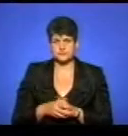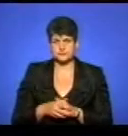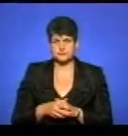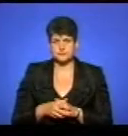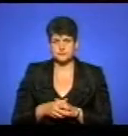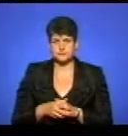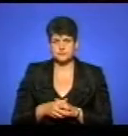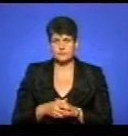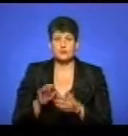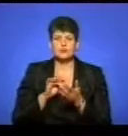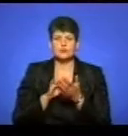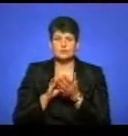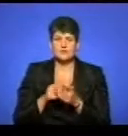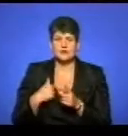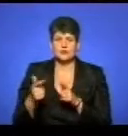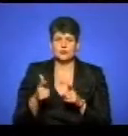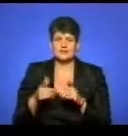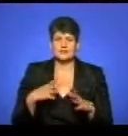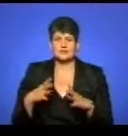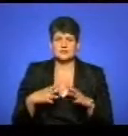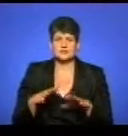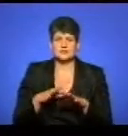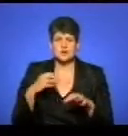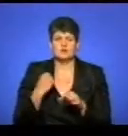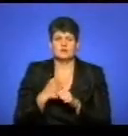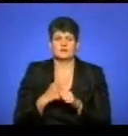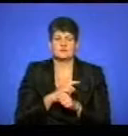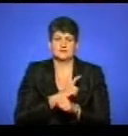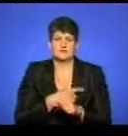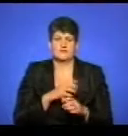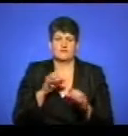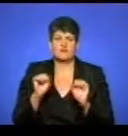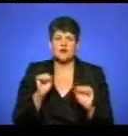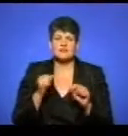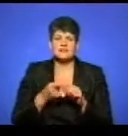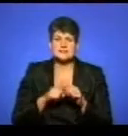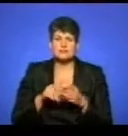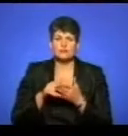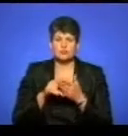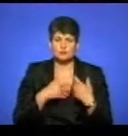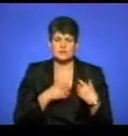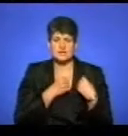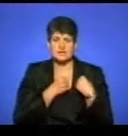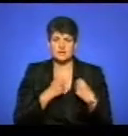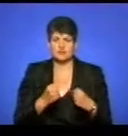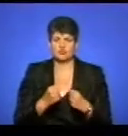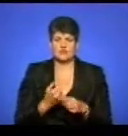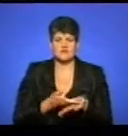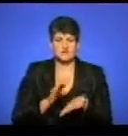До подорожі я готувався у тренажерному залі, робив силові вправи. Це й допомогло мені тягнути такий важкий Чаппі.